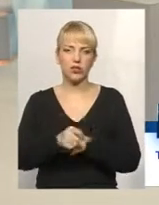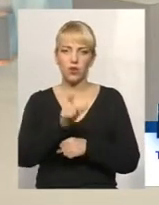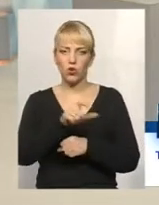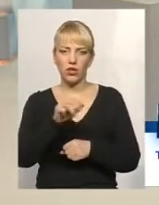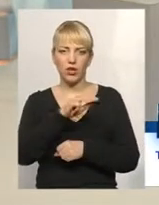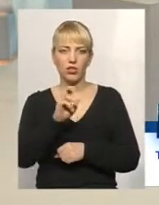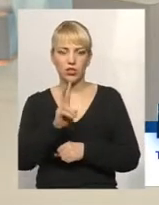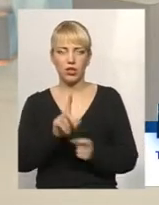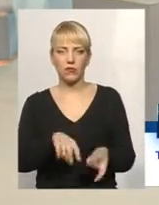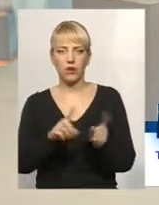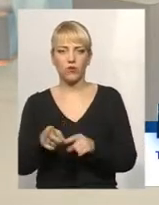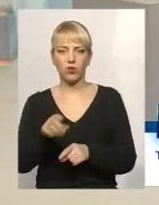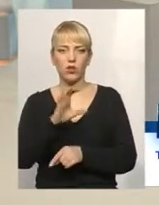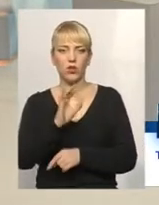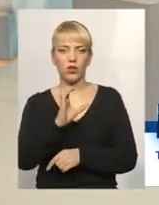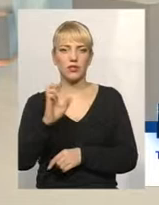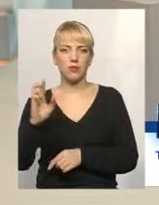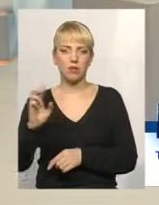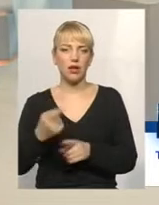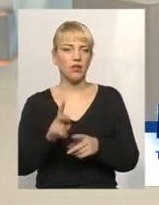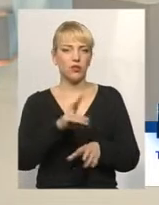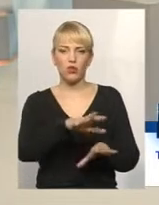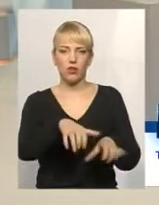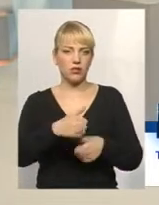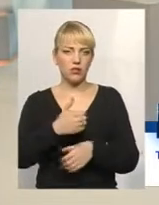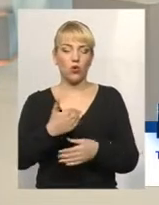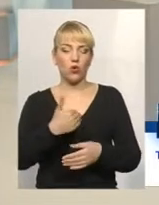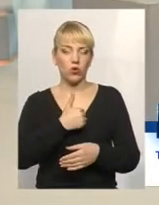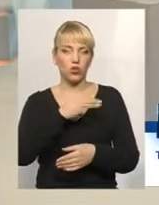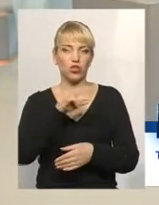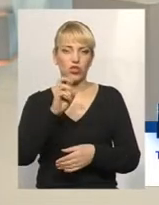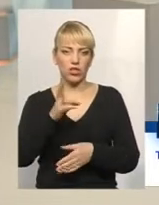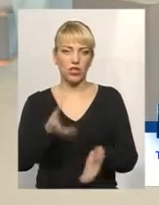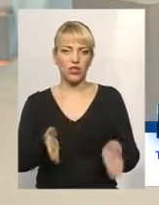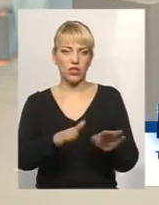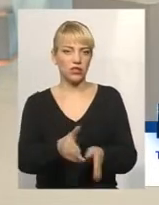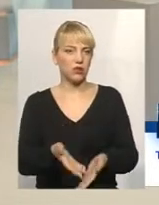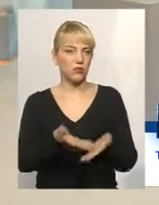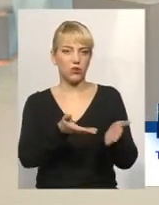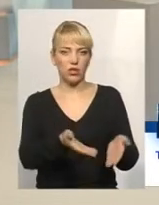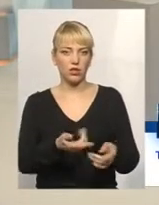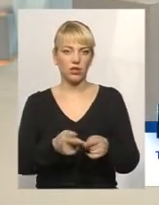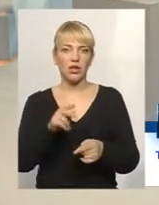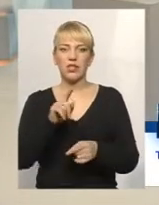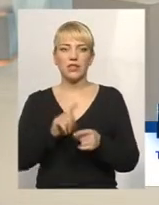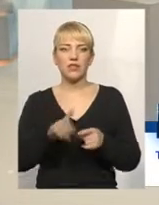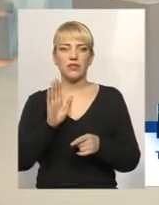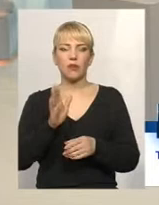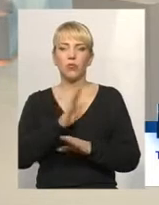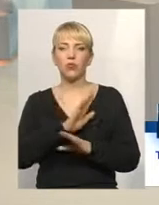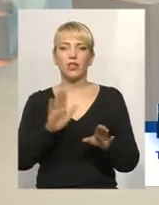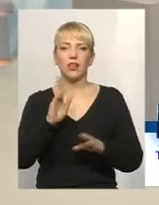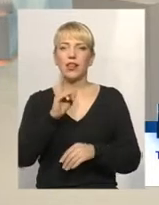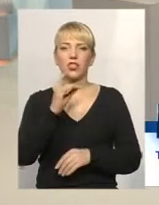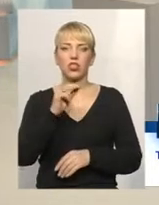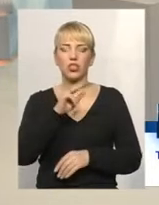переходити в ОСББ масово, чи забирають їх. Хочете вже лишитися в ЖЕКу, але то не ЖЕК, мабуть, буде, то буде управляюча комунальна якась